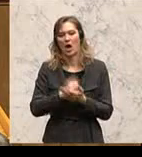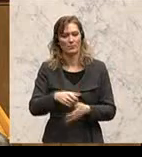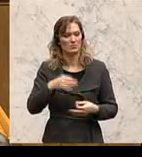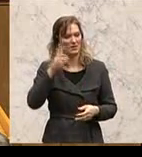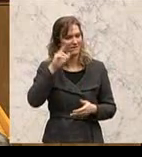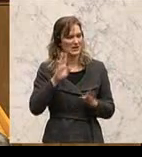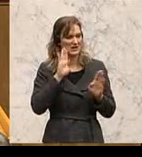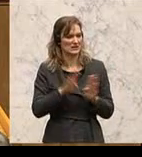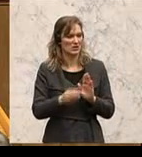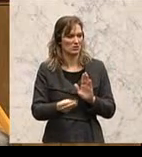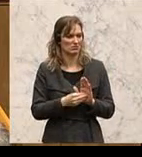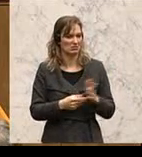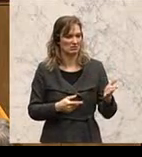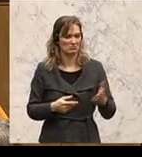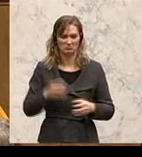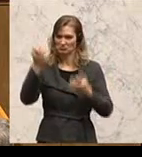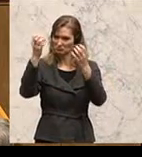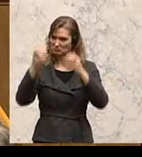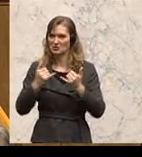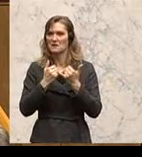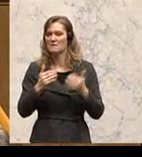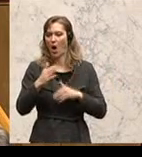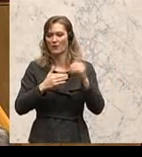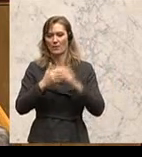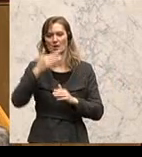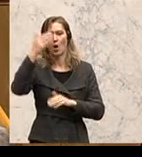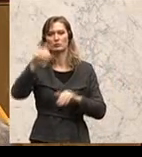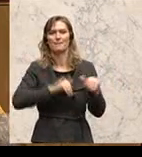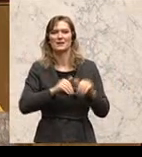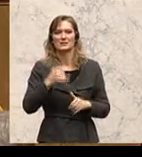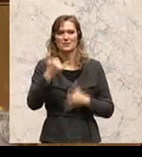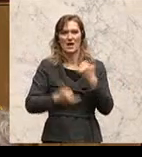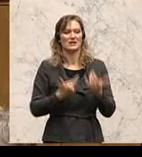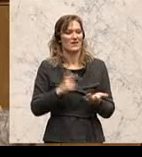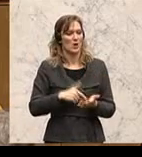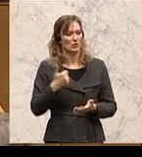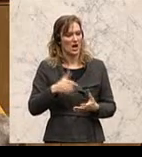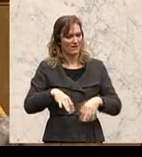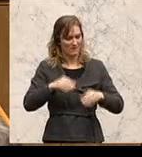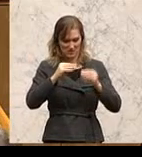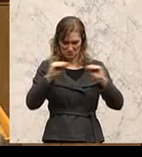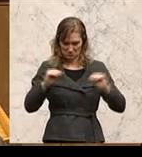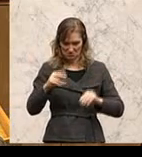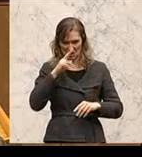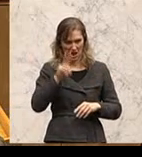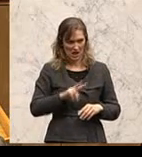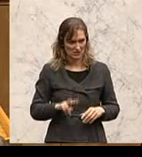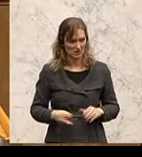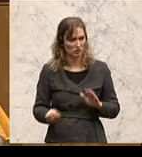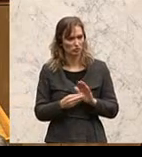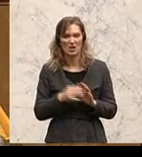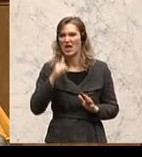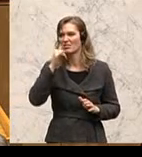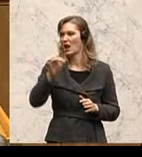Das Organigramm des Außenministeriums aus dem Jahr 2011 findet man, da kann man noch nachlesen, unter was für einer Telefonnummer der